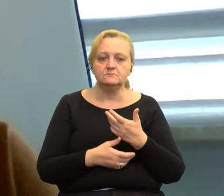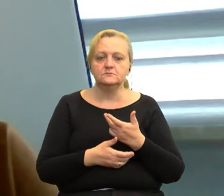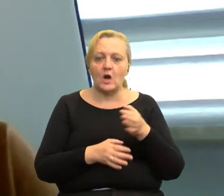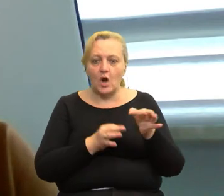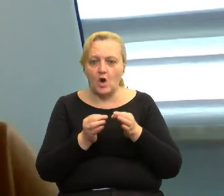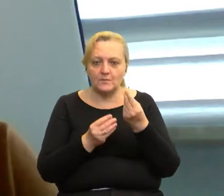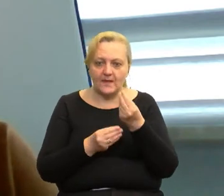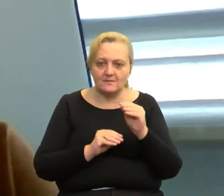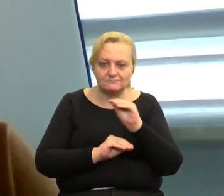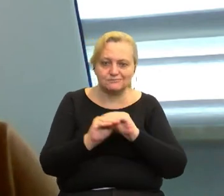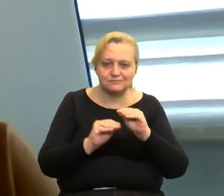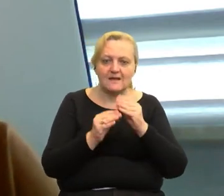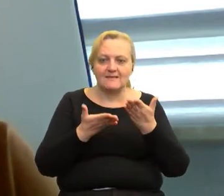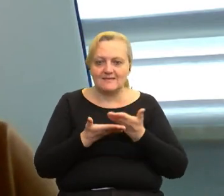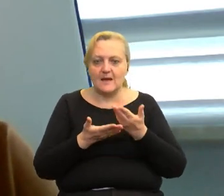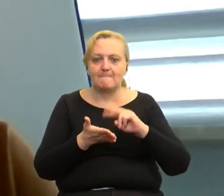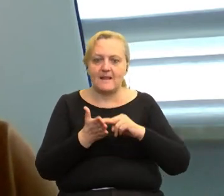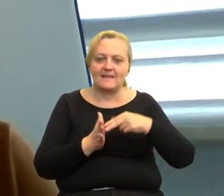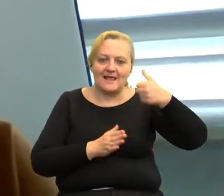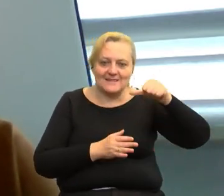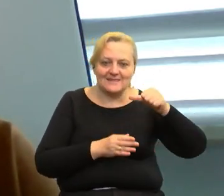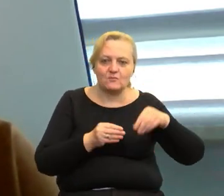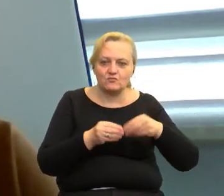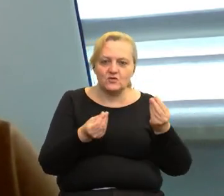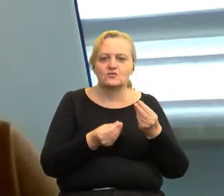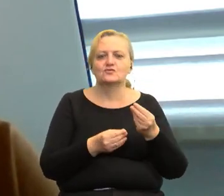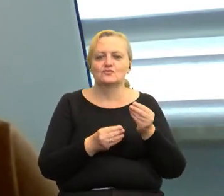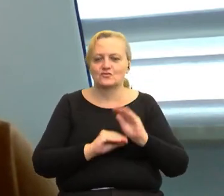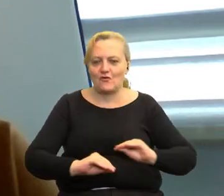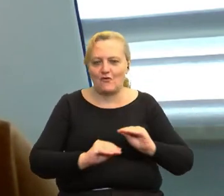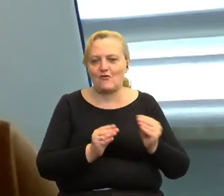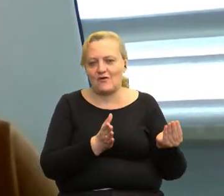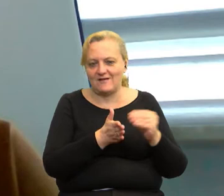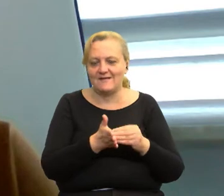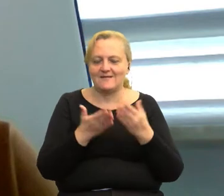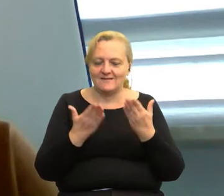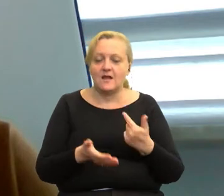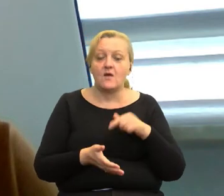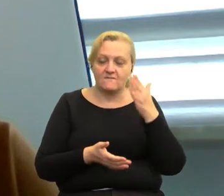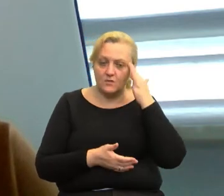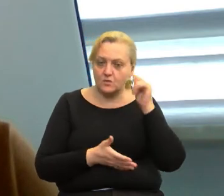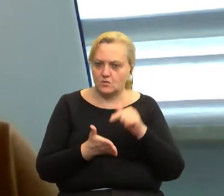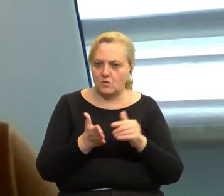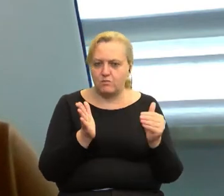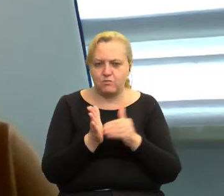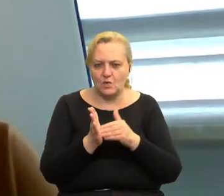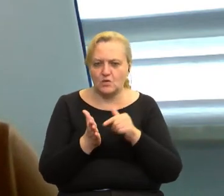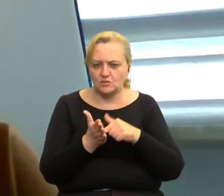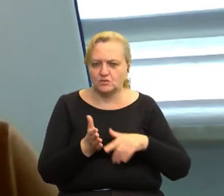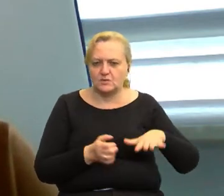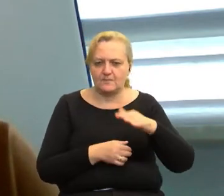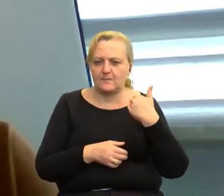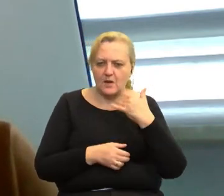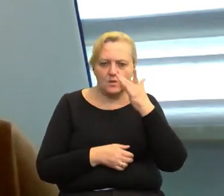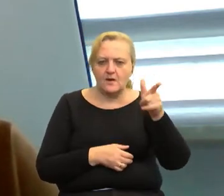oszczędności, które pozwoliły nam zaplanować jeszcze jedno szkolenie. I wiemy, że potrzeby w tym zakresie po stronie Białoruskiej są